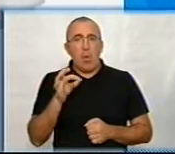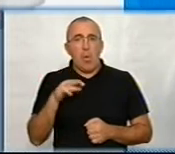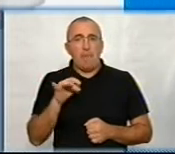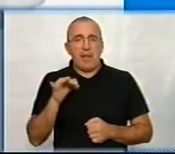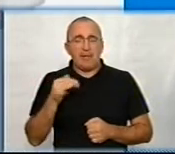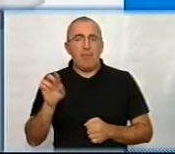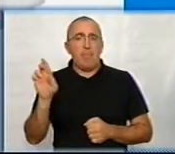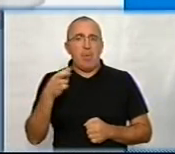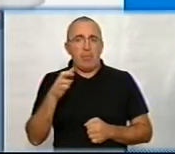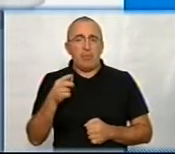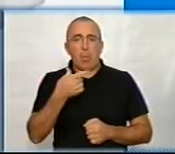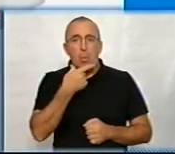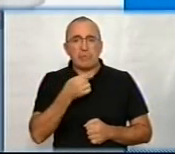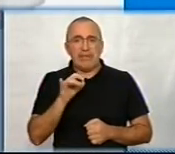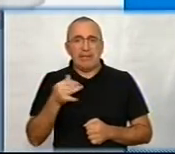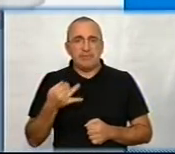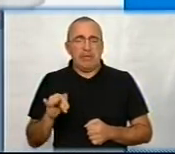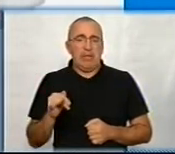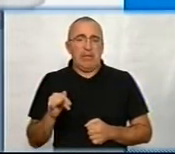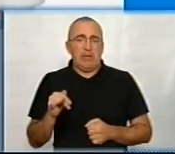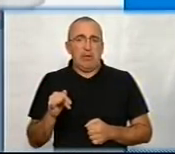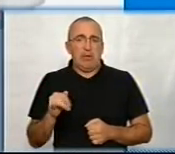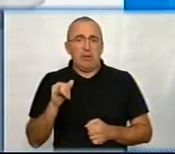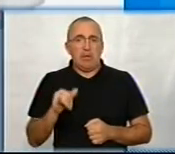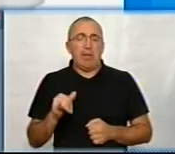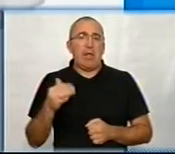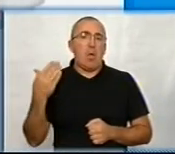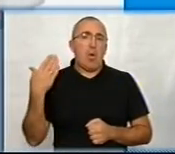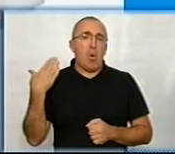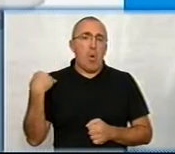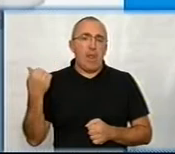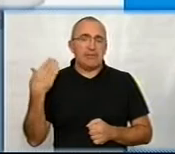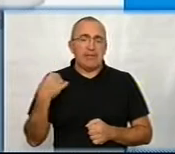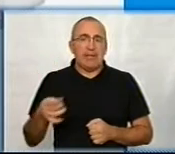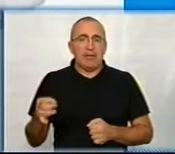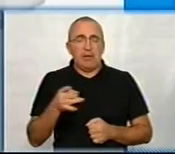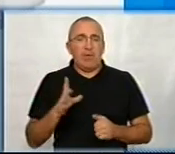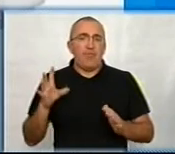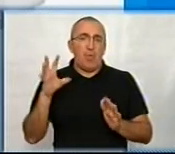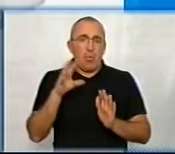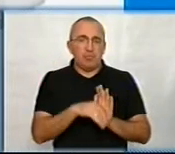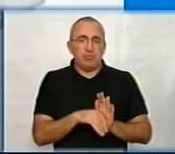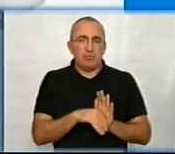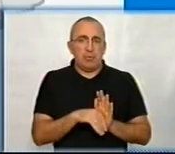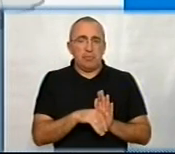Бобронецький, Устинівський. І Олександрійський район включатиме